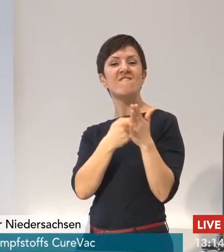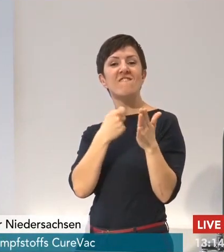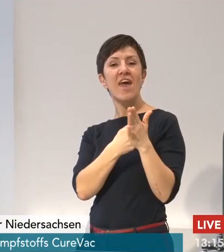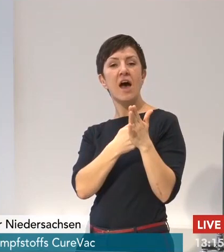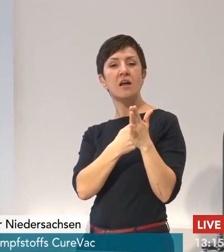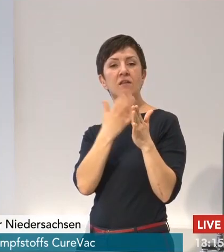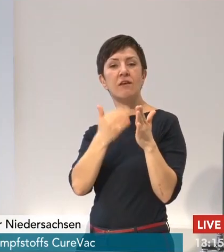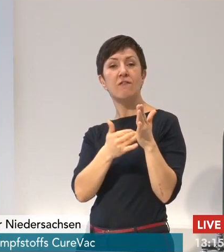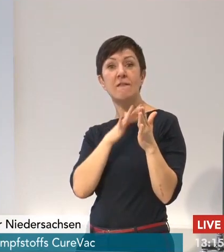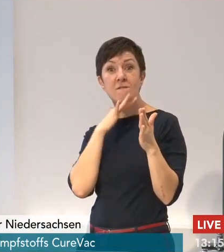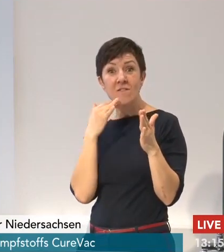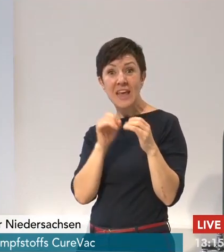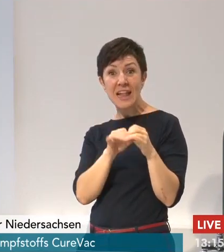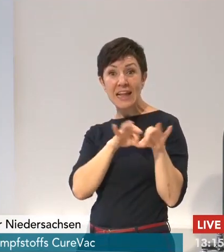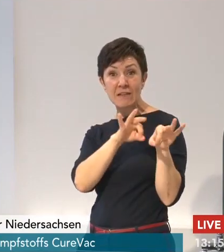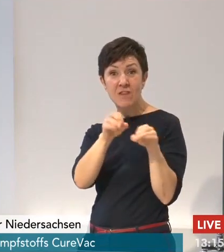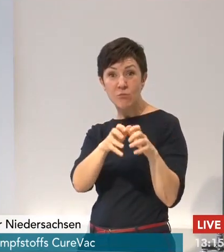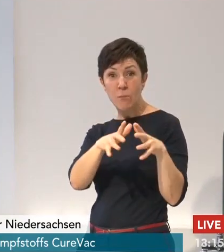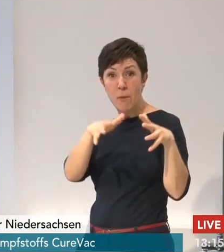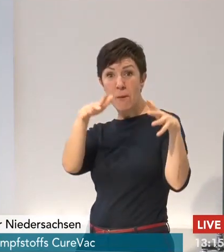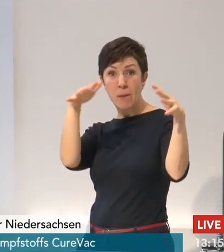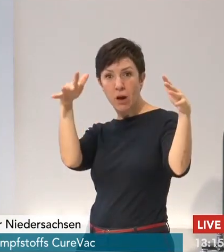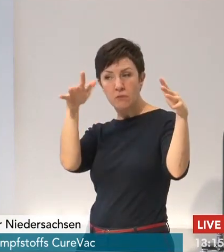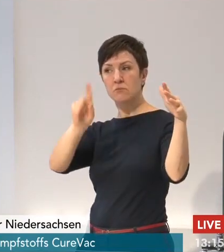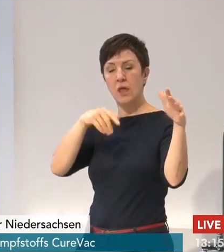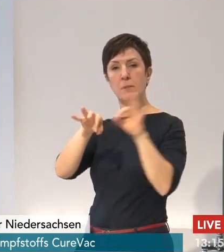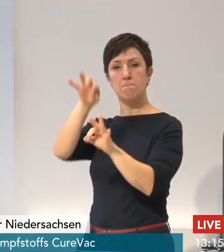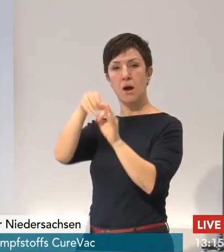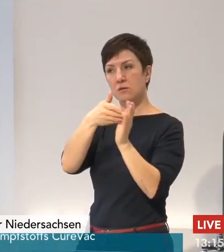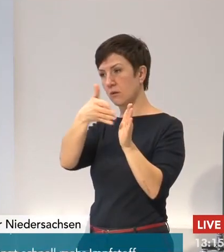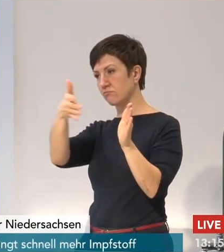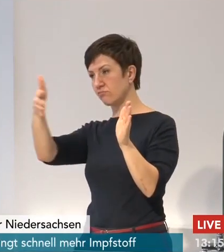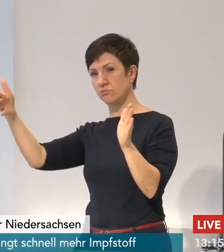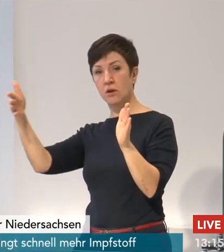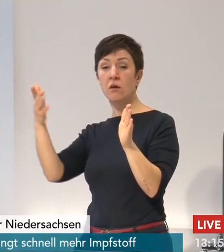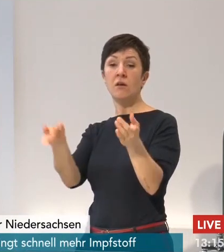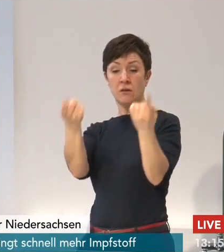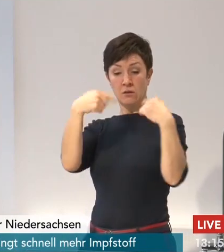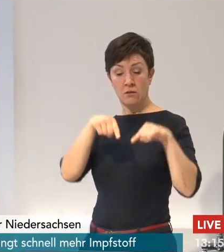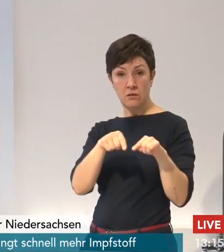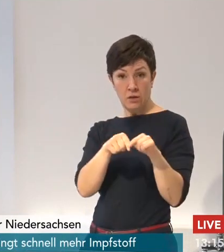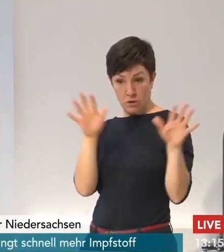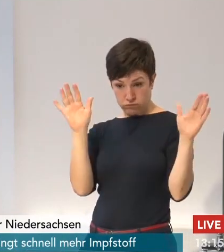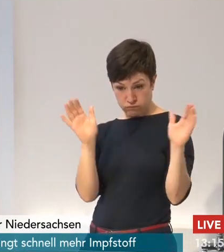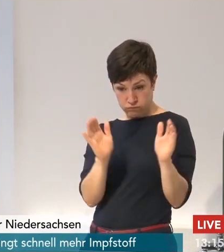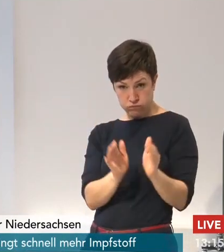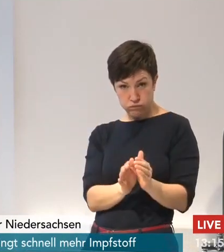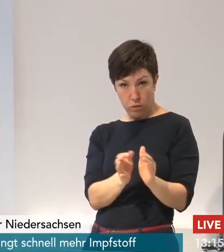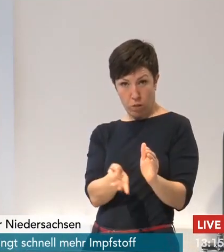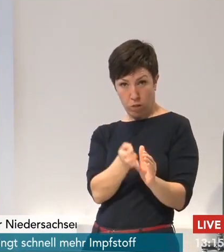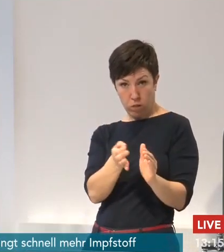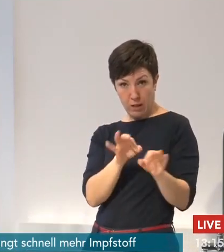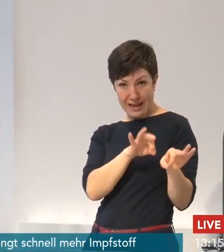Öffnungen hier heute nennen, dafür aber eine sehr konkrete Vorstellung von Szenarien, was möglich ist, wenn.